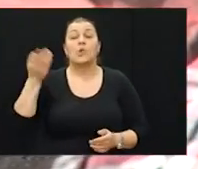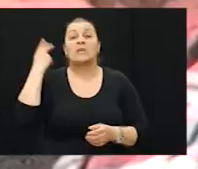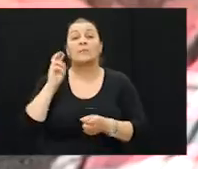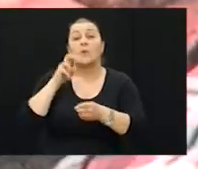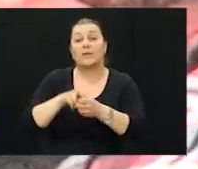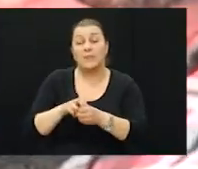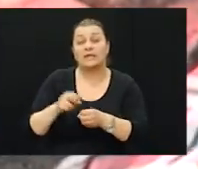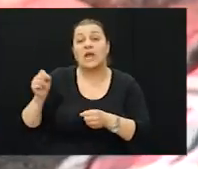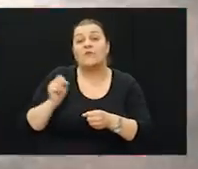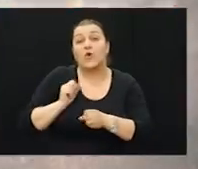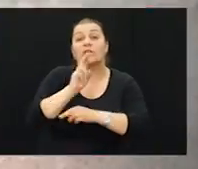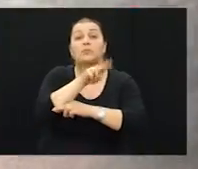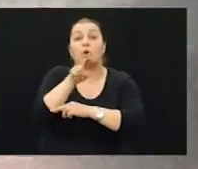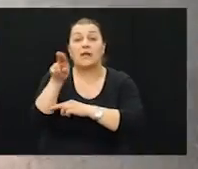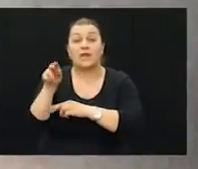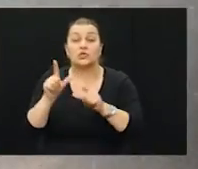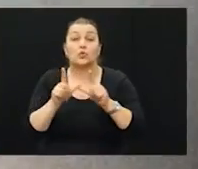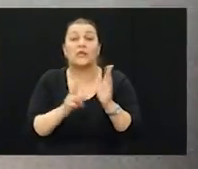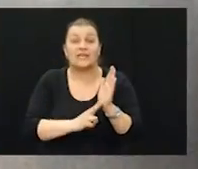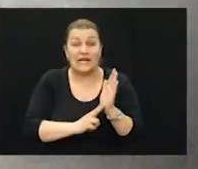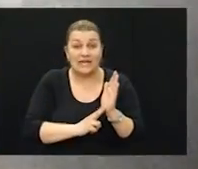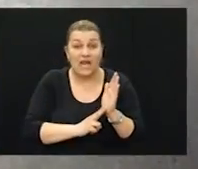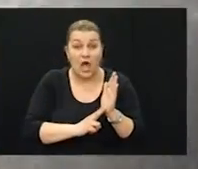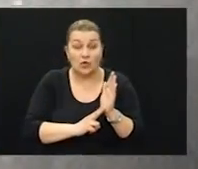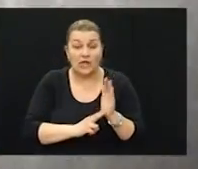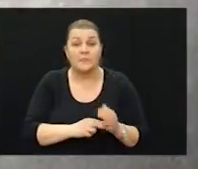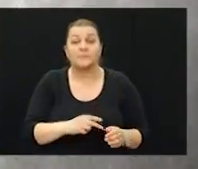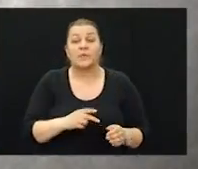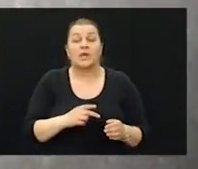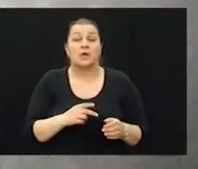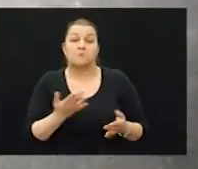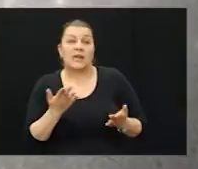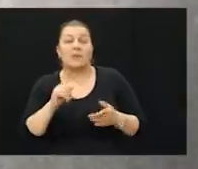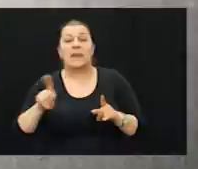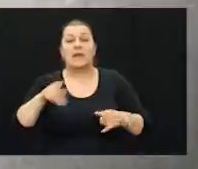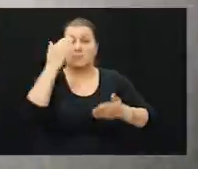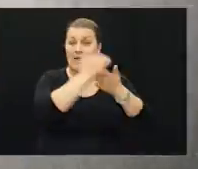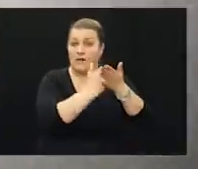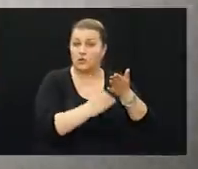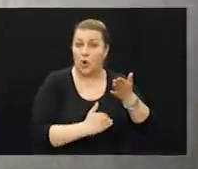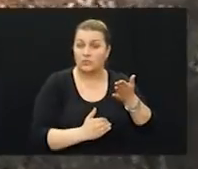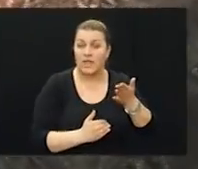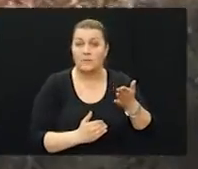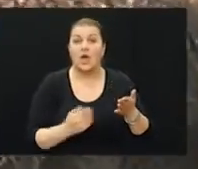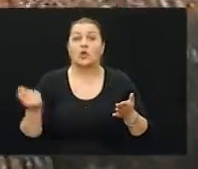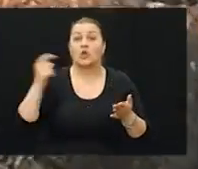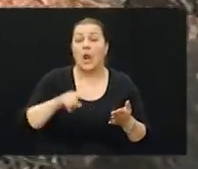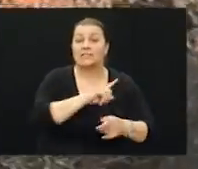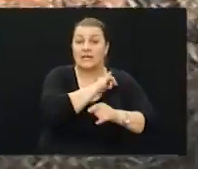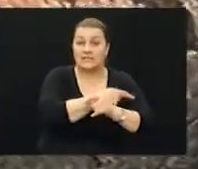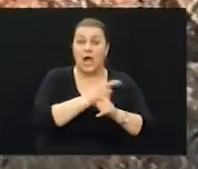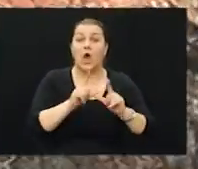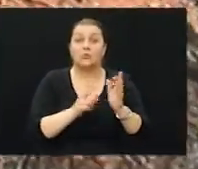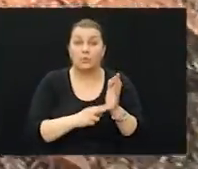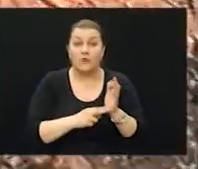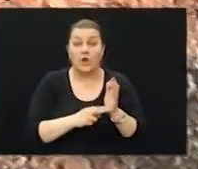pripadnik vojnih promatrača u jedinih naroda. Temeljem određenih rezolucija UN-a dolazak snaga umprofora u